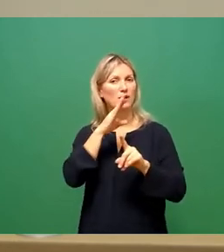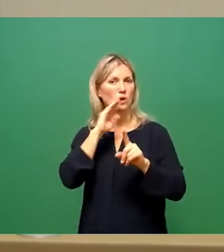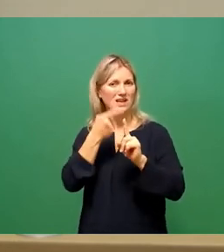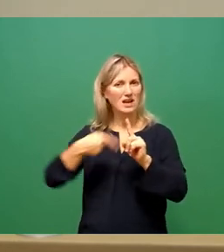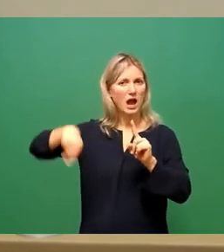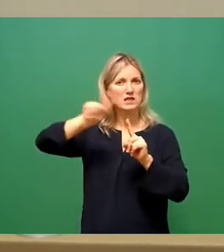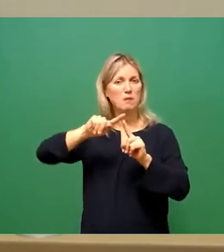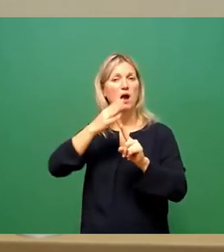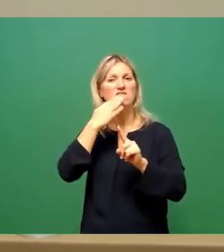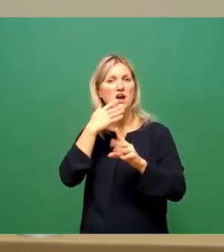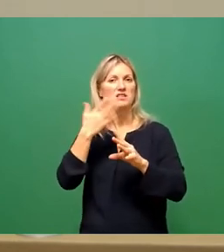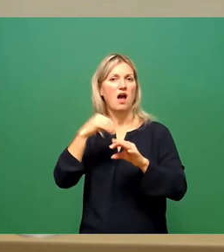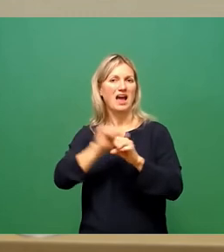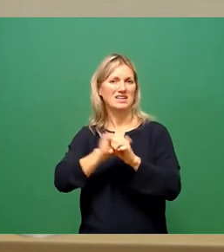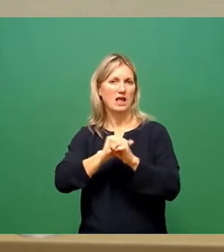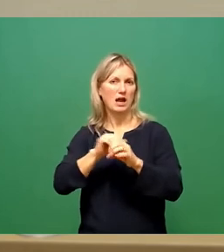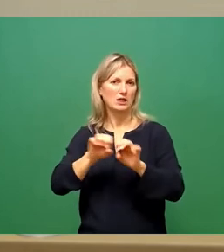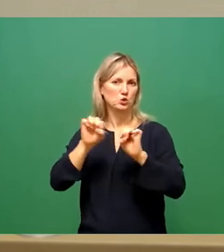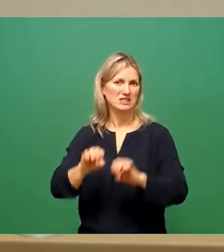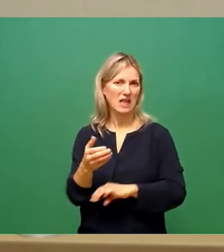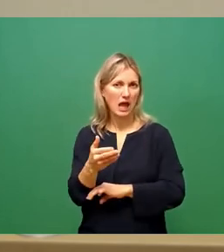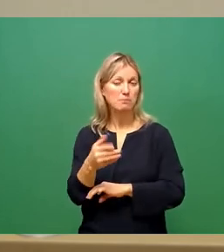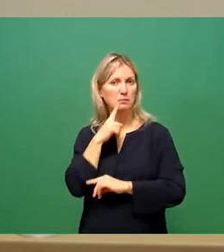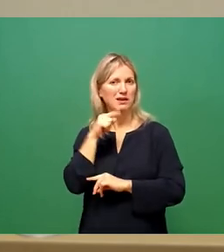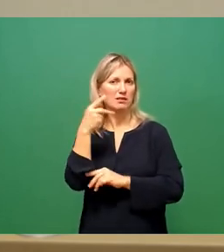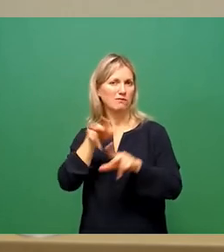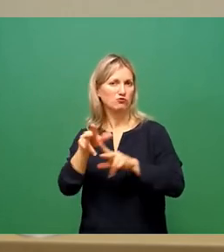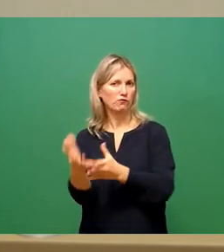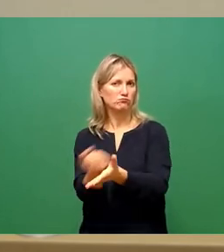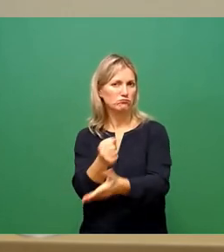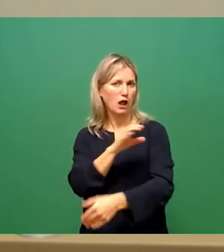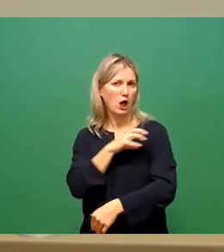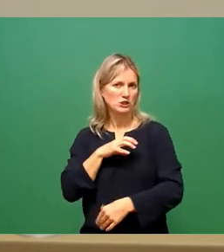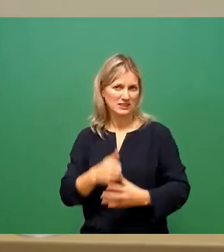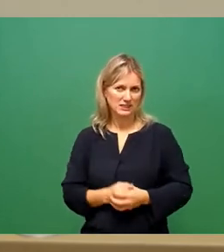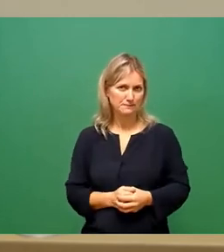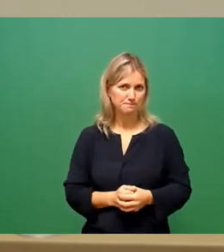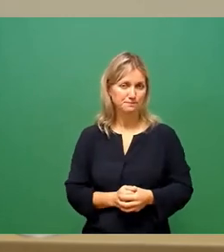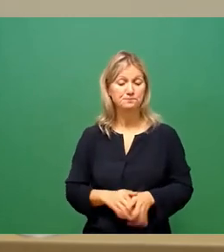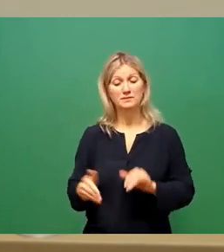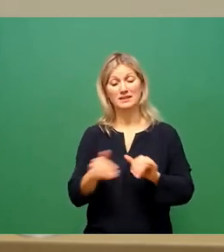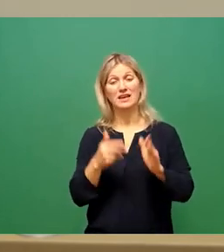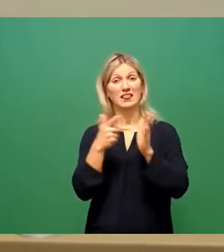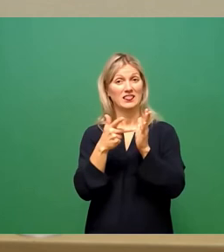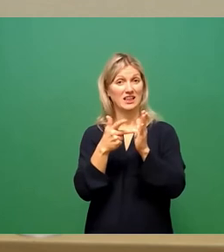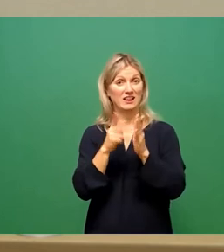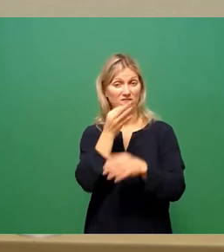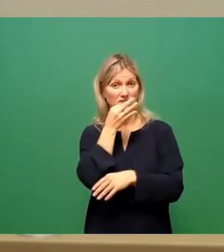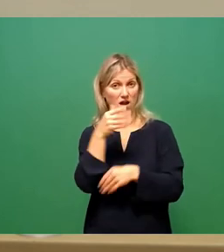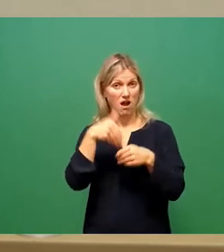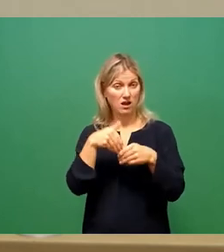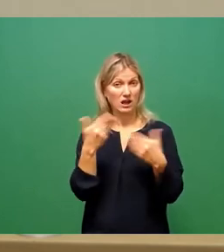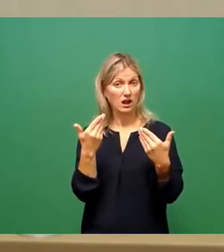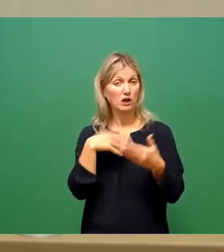-Systemen, die sich wirtschaftlich auch lohnen. Die dritte Unterfrage beschäftigt sich mit den